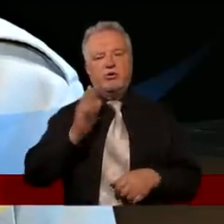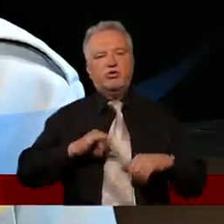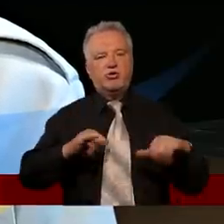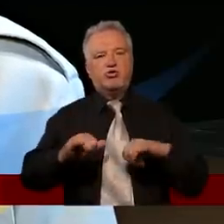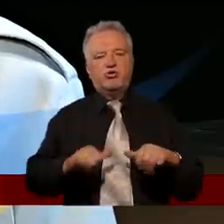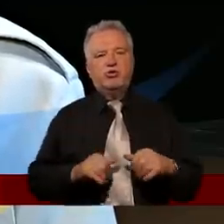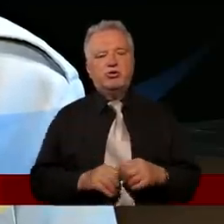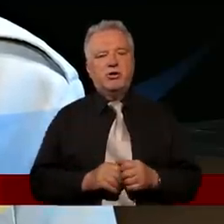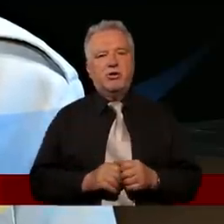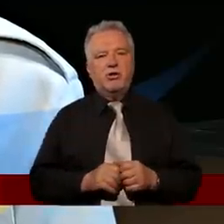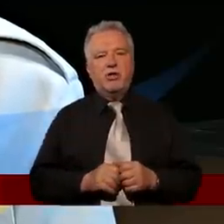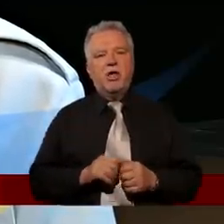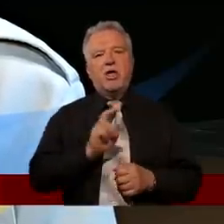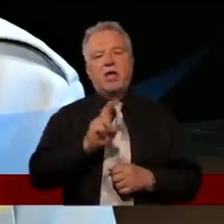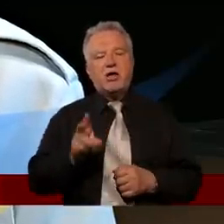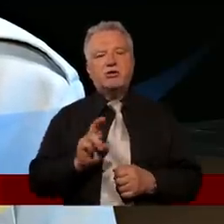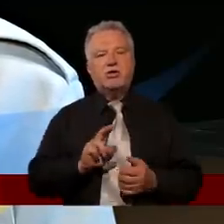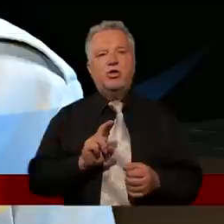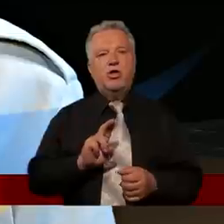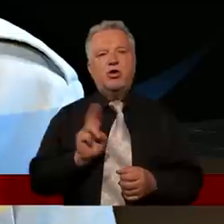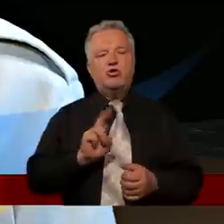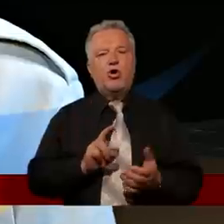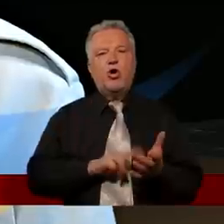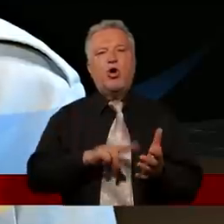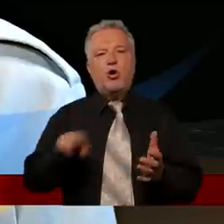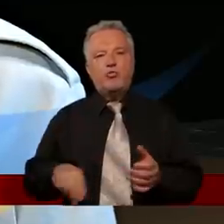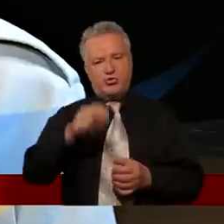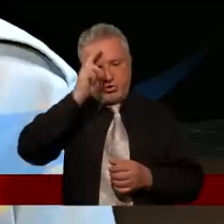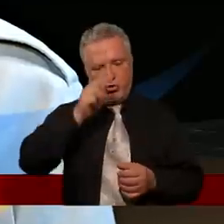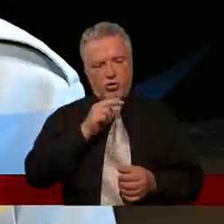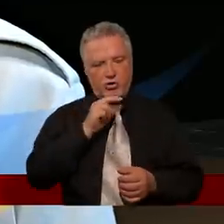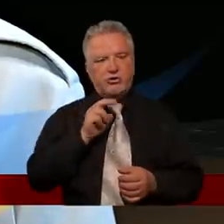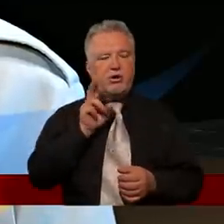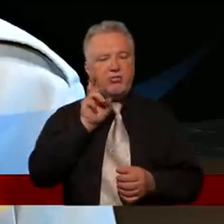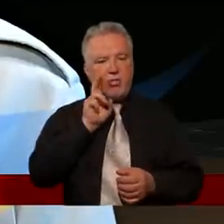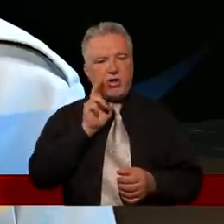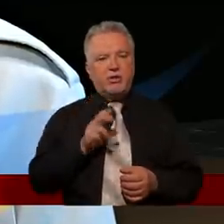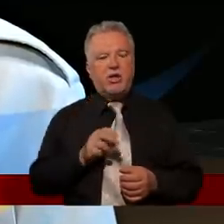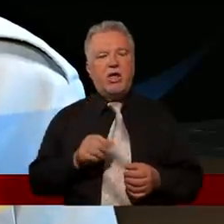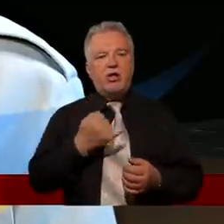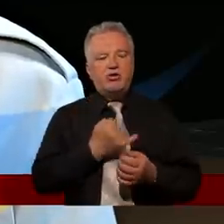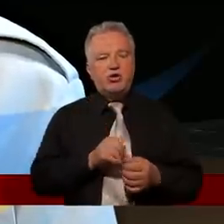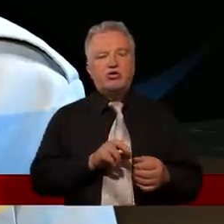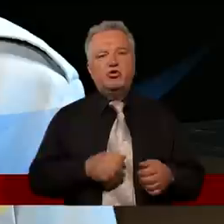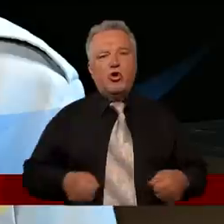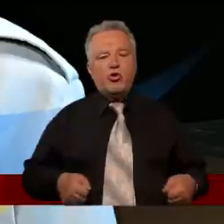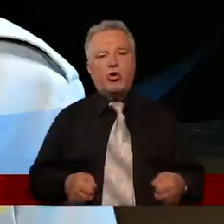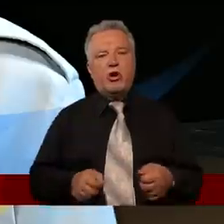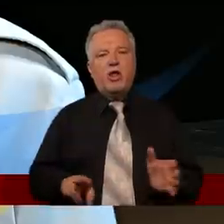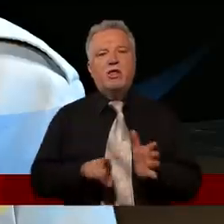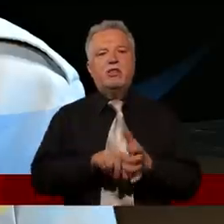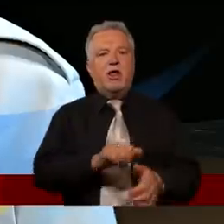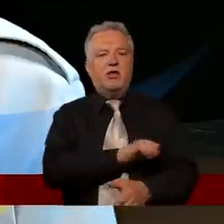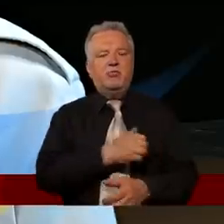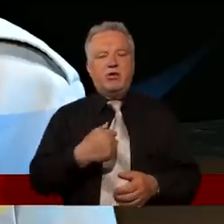opuścił domy, albo braci, albo siostry, albo ojca, albo matkę, albo dziecię, albo rolę, dla imienia mego